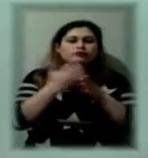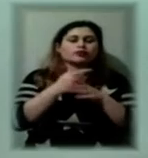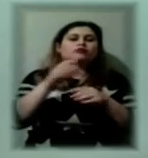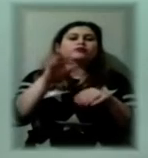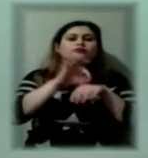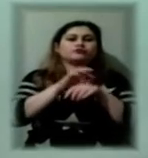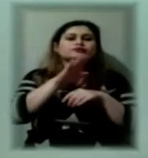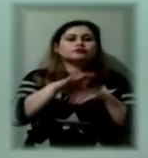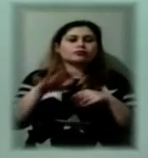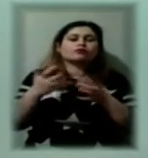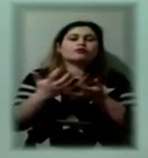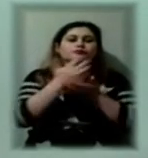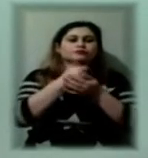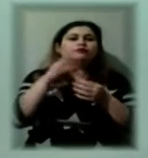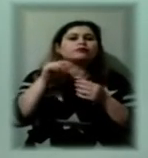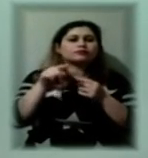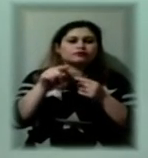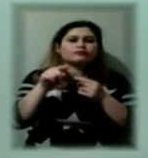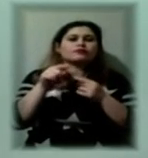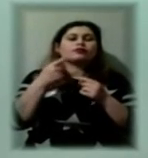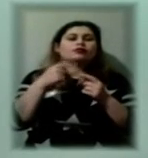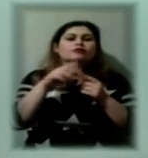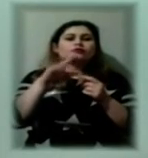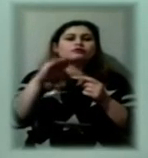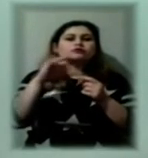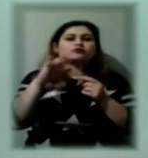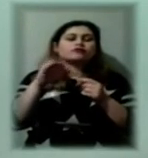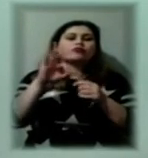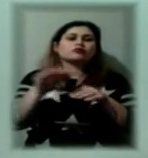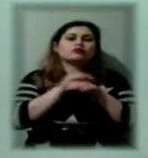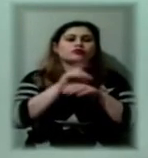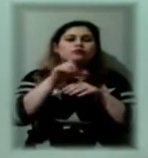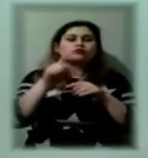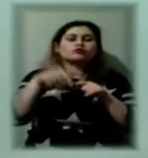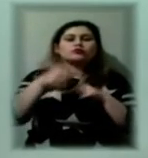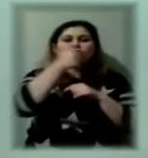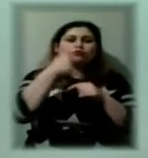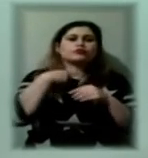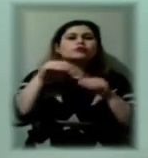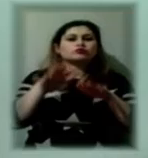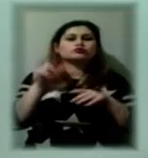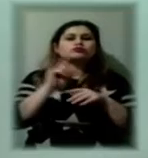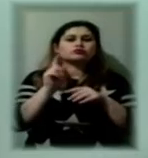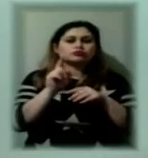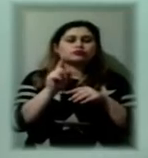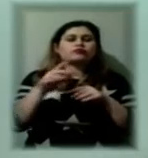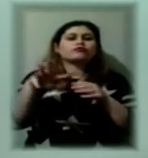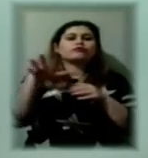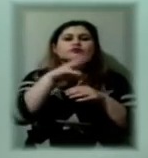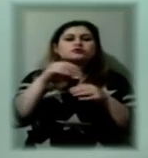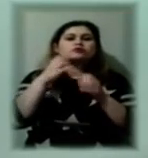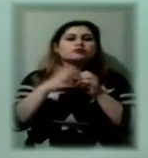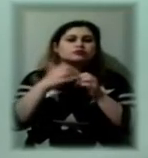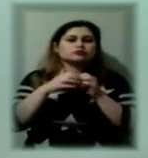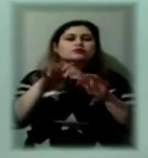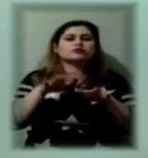збираючи для них пожертвів і добрих людей. Цього року ми вирішили, що всі херсонці, мешканці